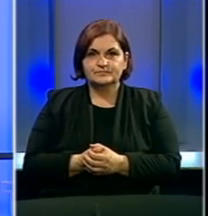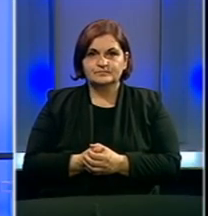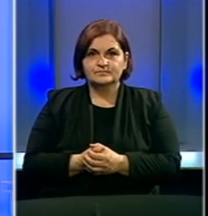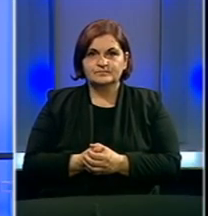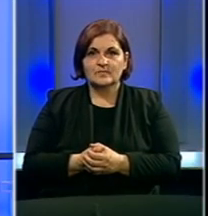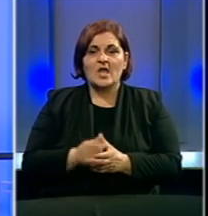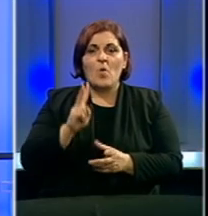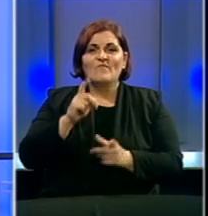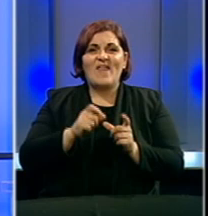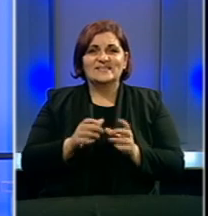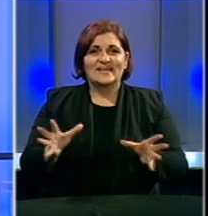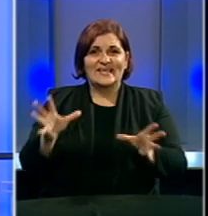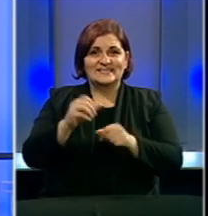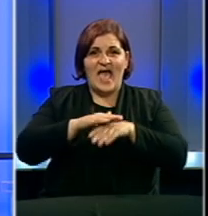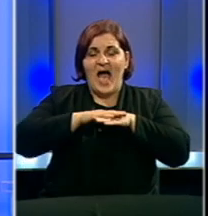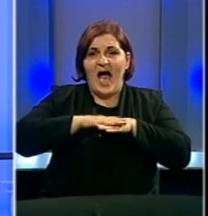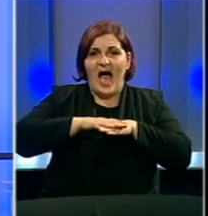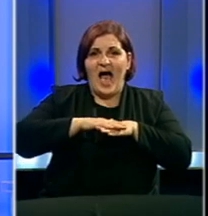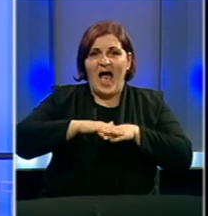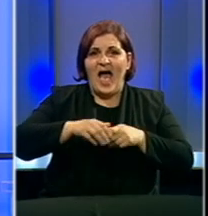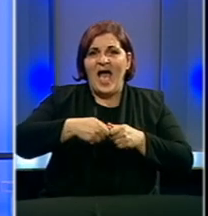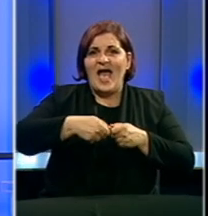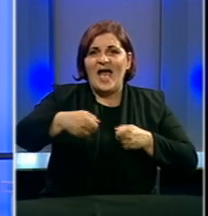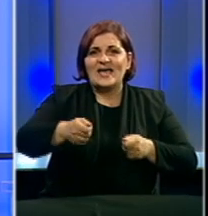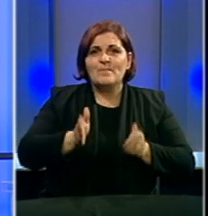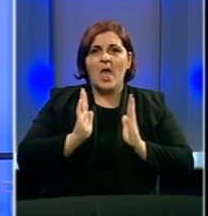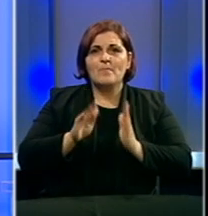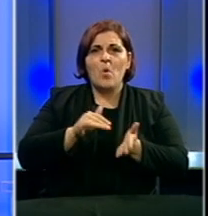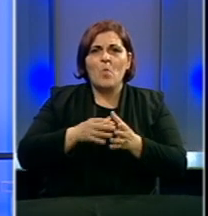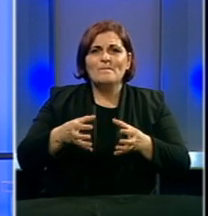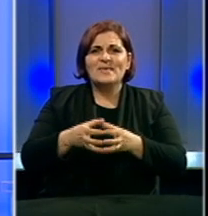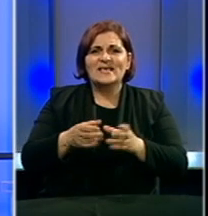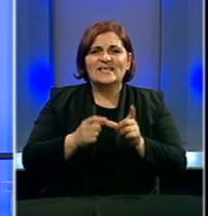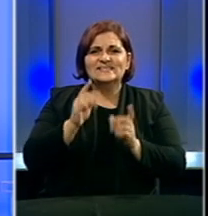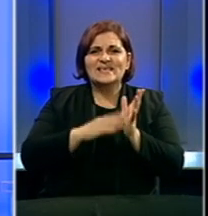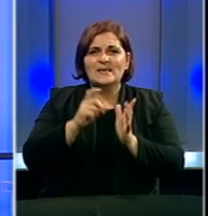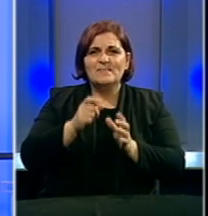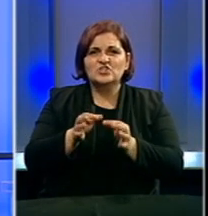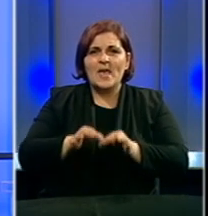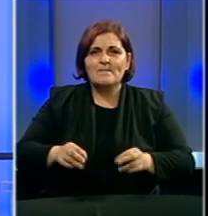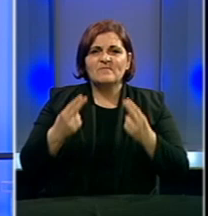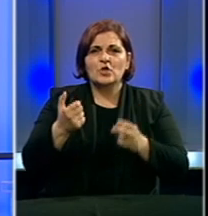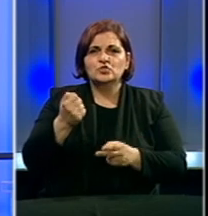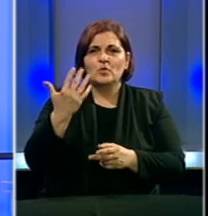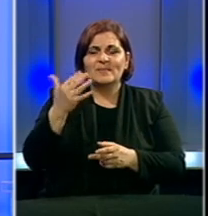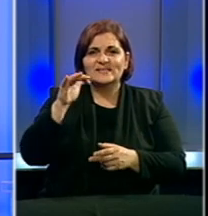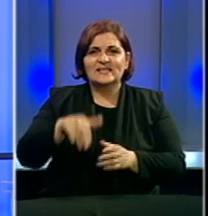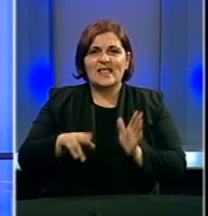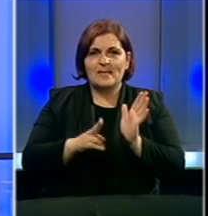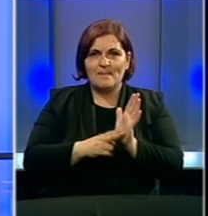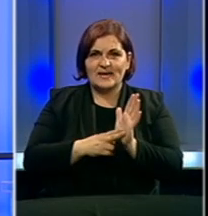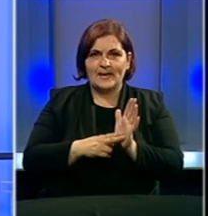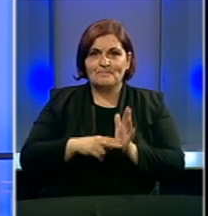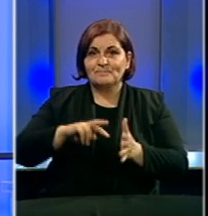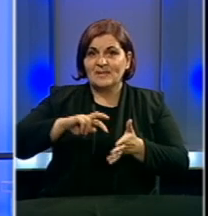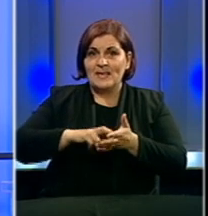U Vlasenici je završeno asfaltiranje kilometra puta u mjestnoj zajednici Simići. Projekat je vrijedan 150.000